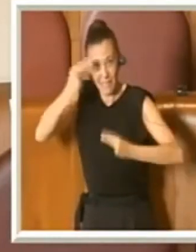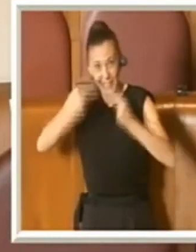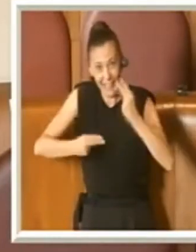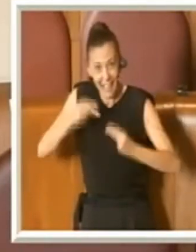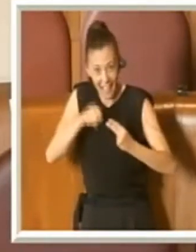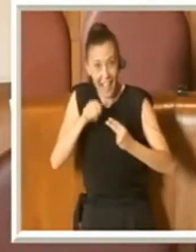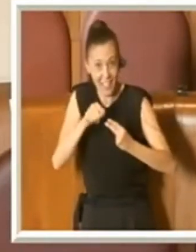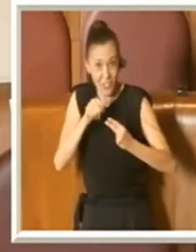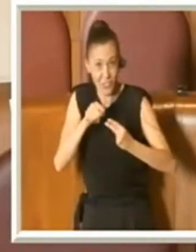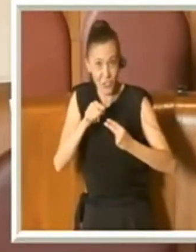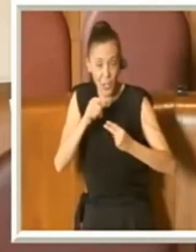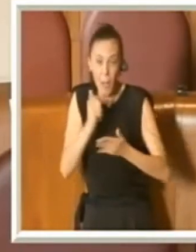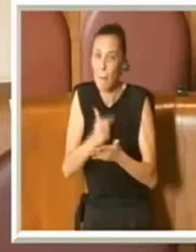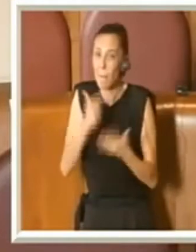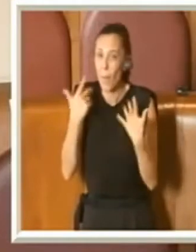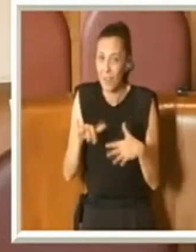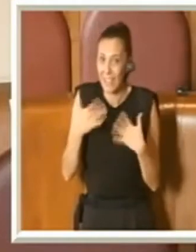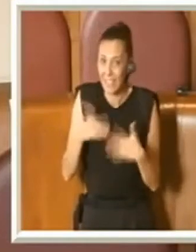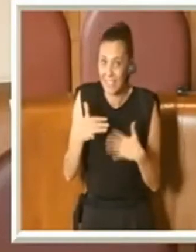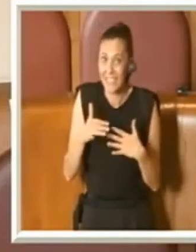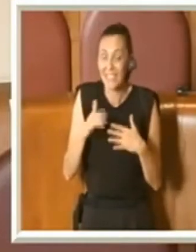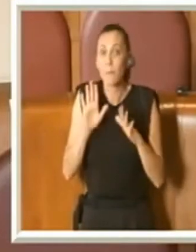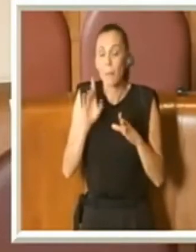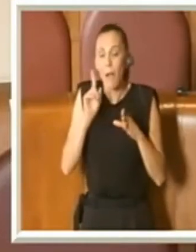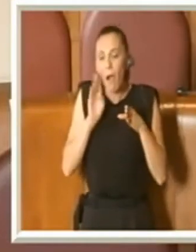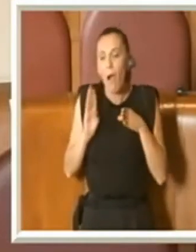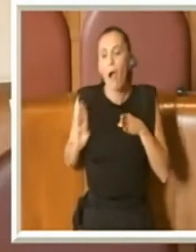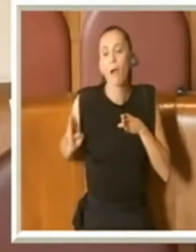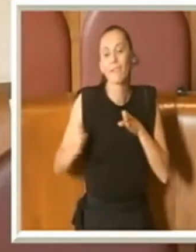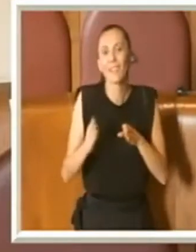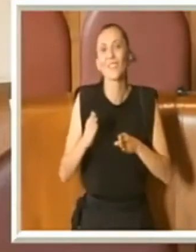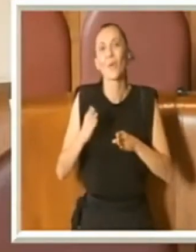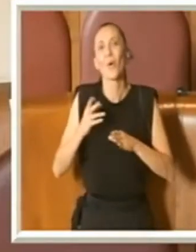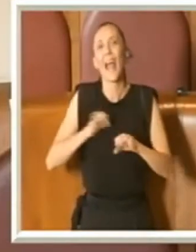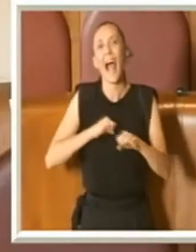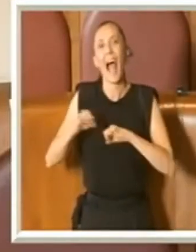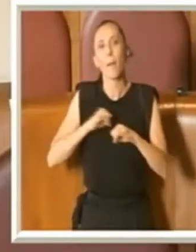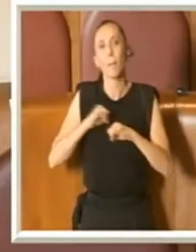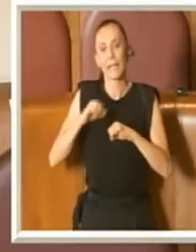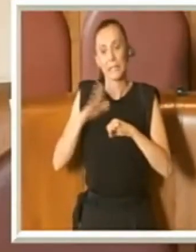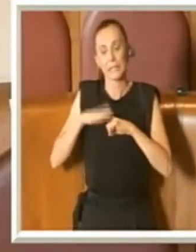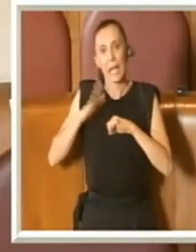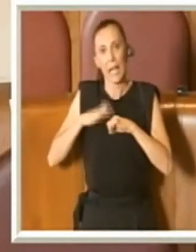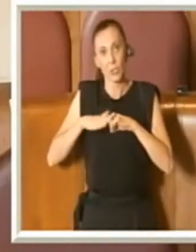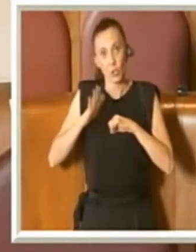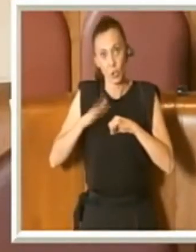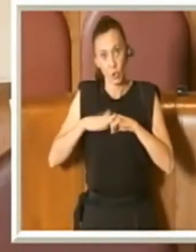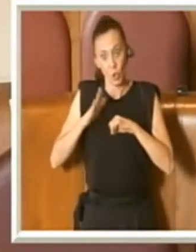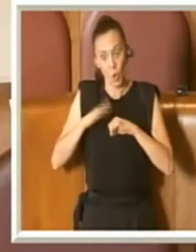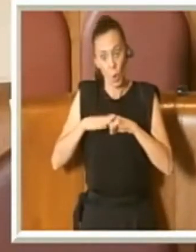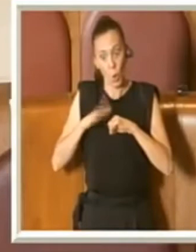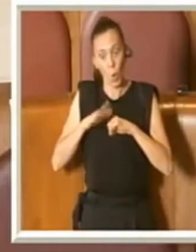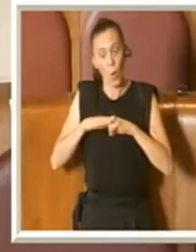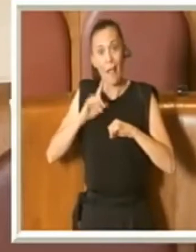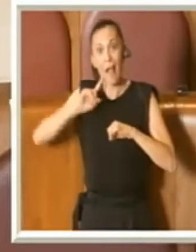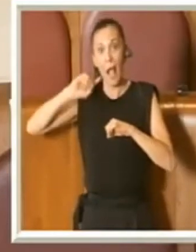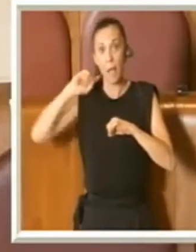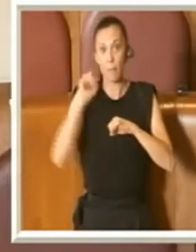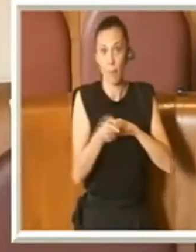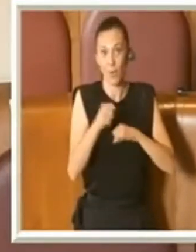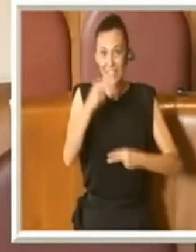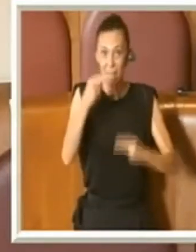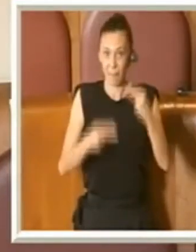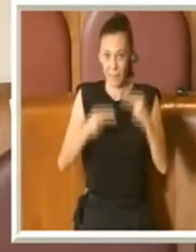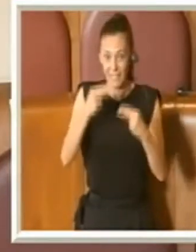importantissimi, ma che l'attenzione che questa amministrazione ha posto ai bilanci alla fine